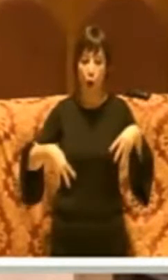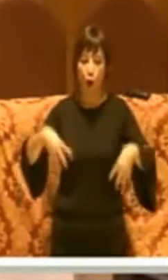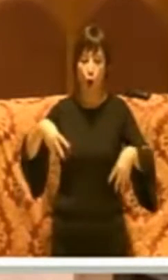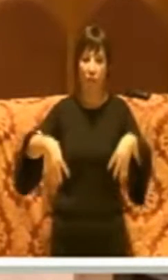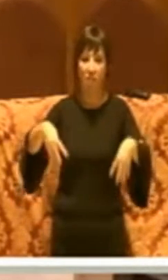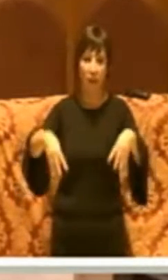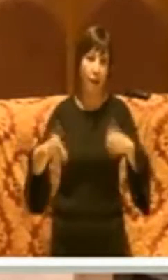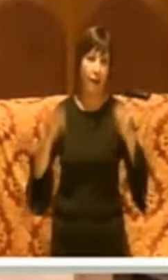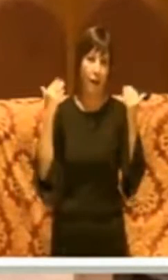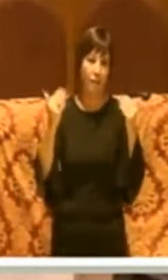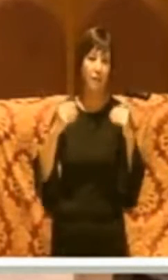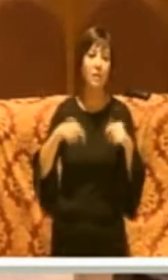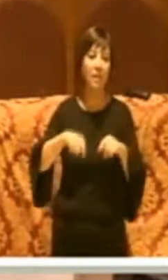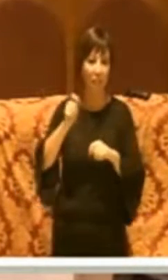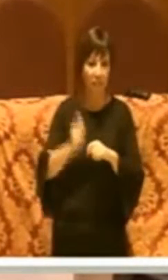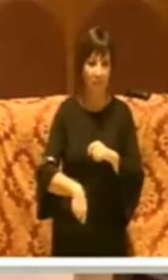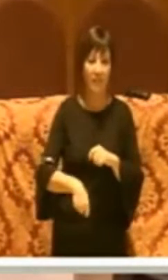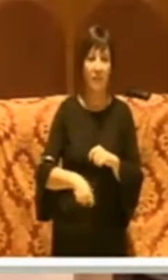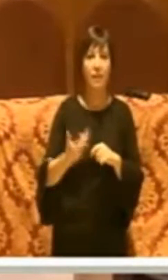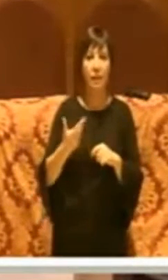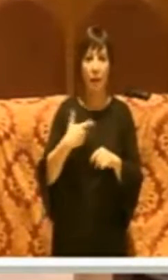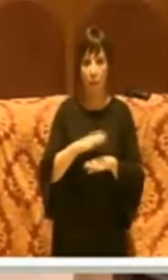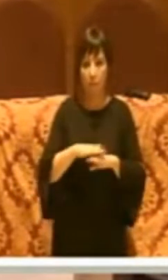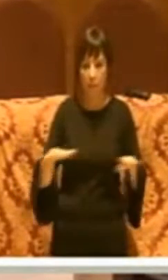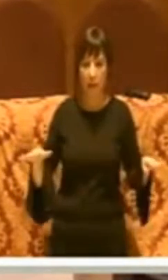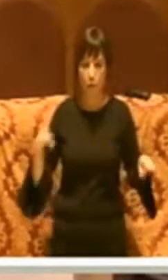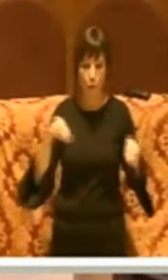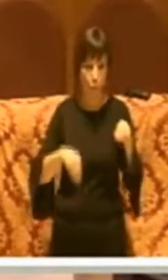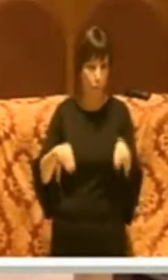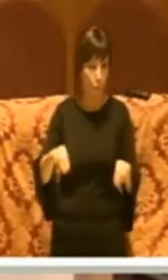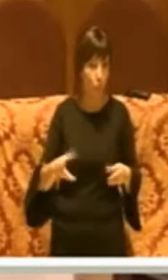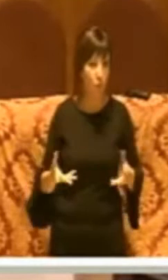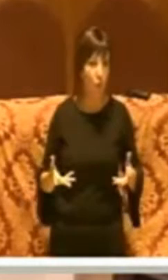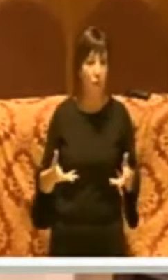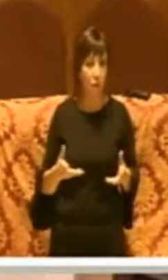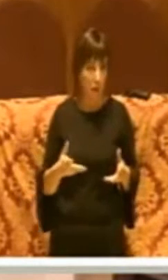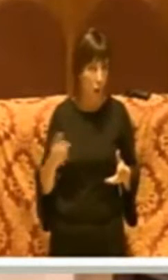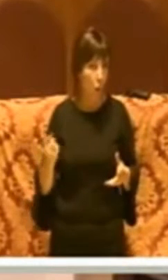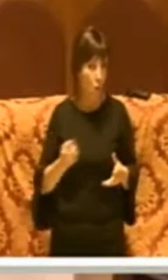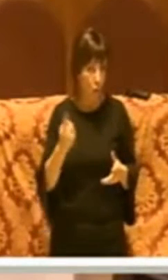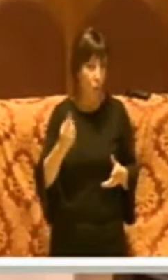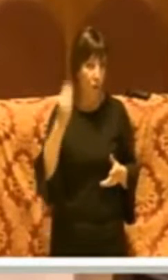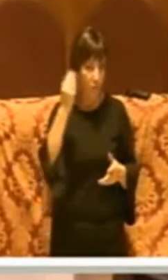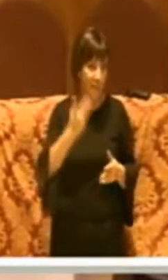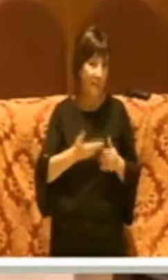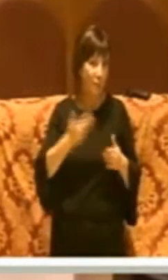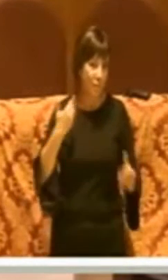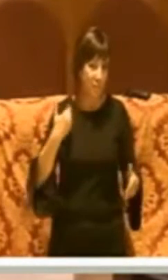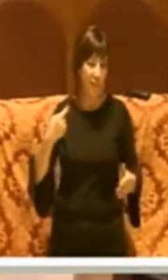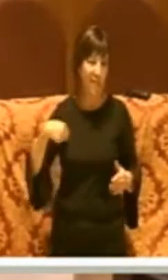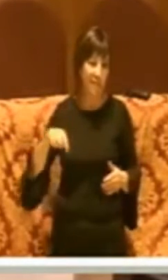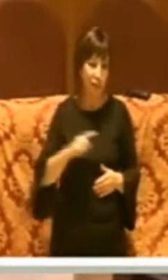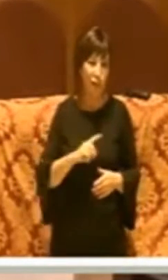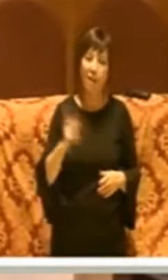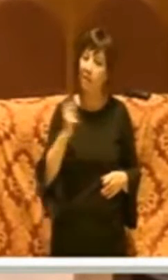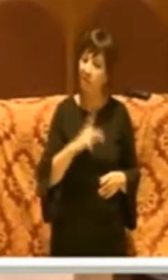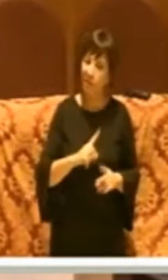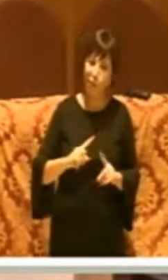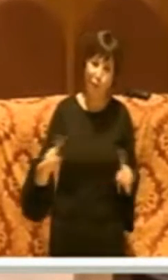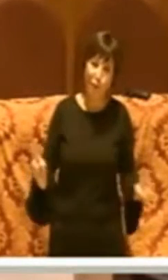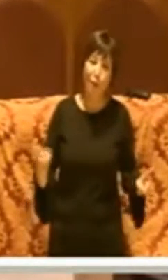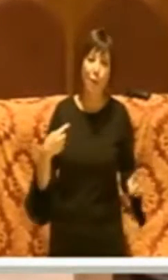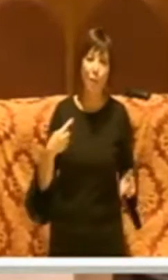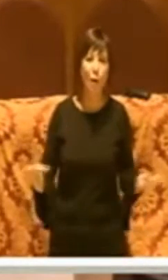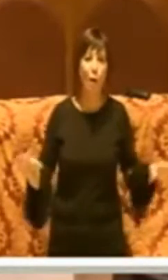Piano Buche. Accidenti, dico. Allora qualcuno ci aveva pensato prima di noi. Ebbene invece no, perché poi,